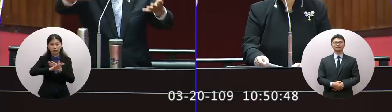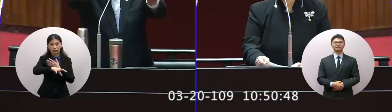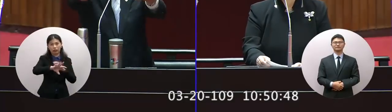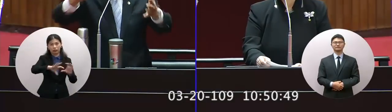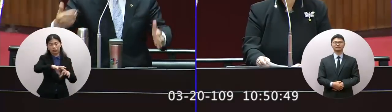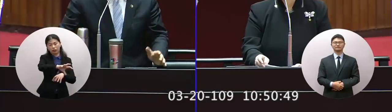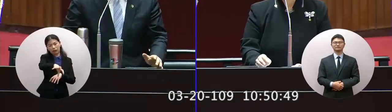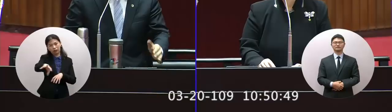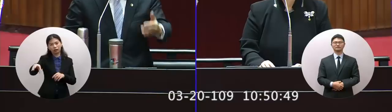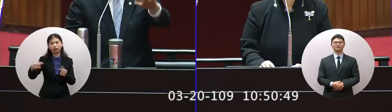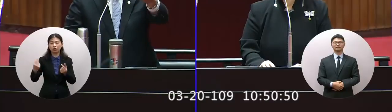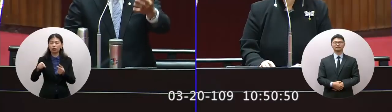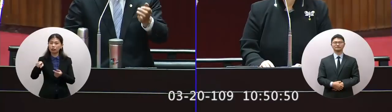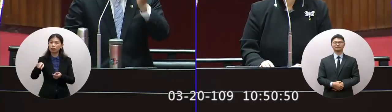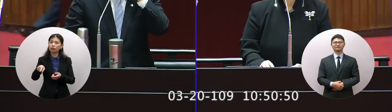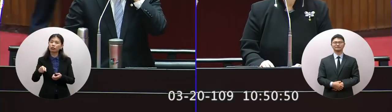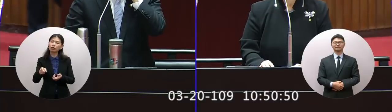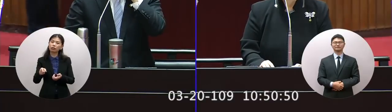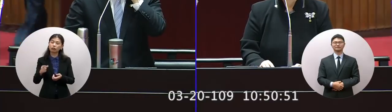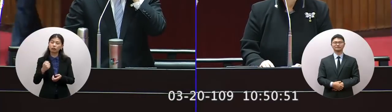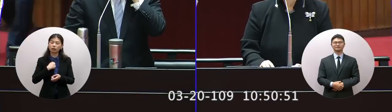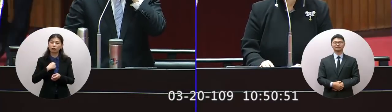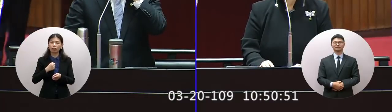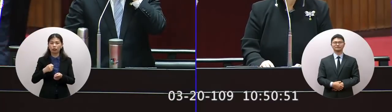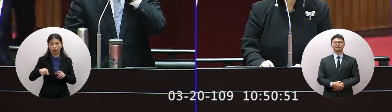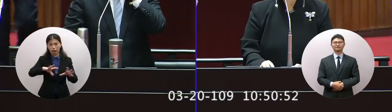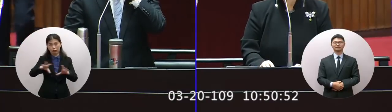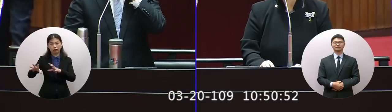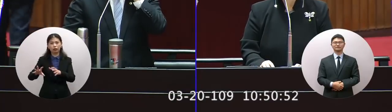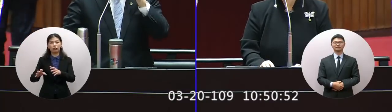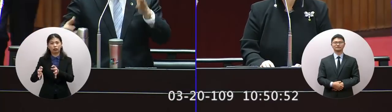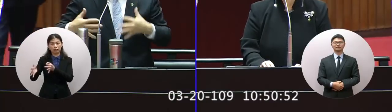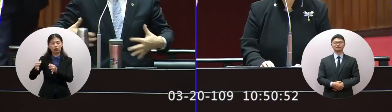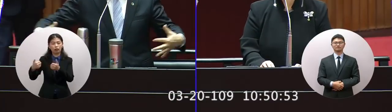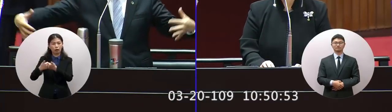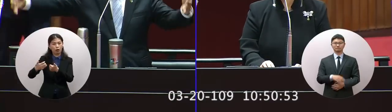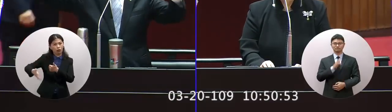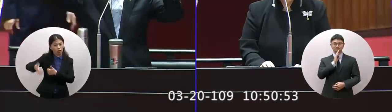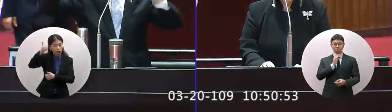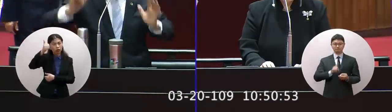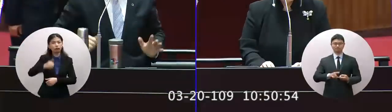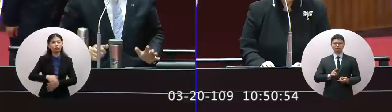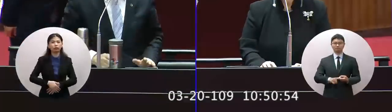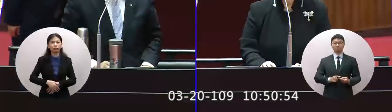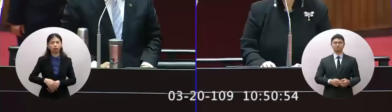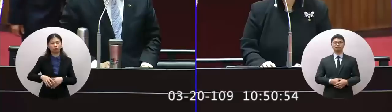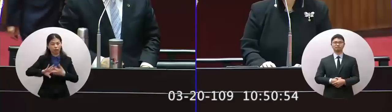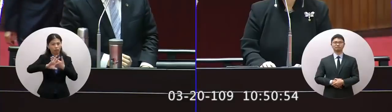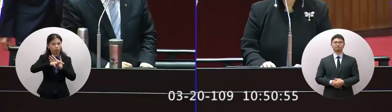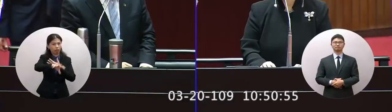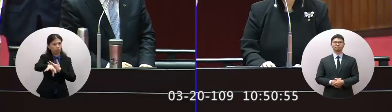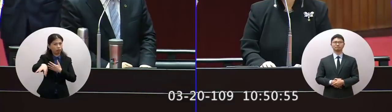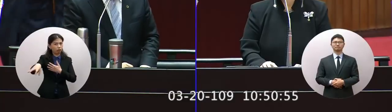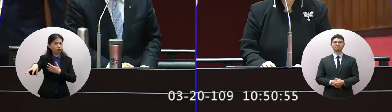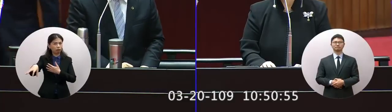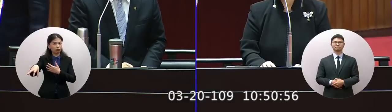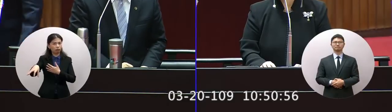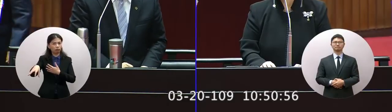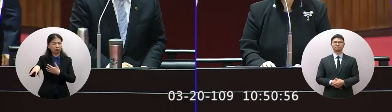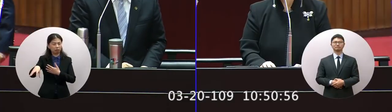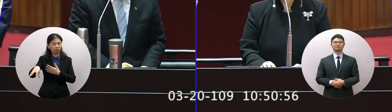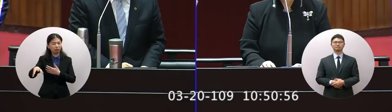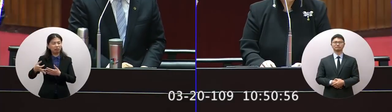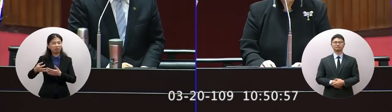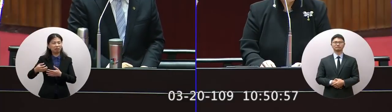世界像我們委員的世界的會長總會長那就是世界國地的拼